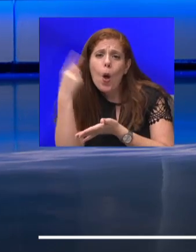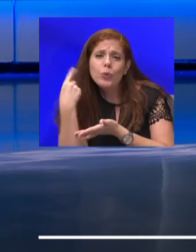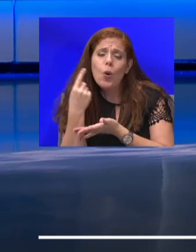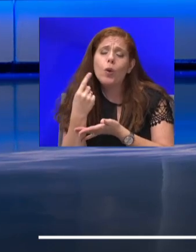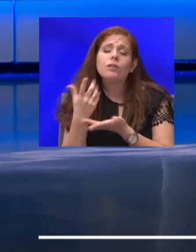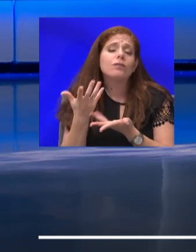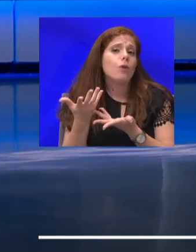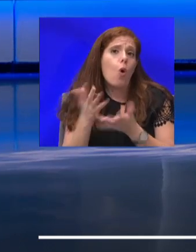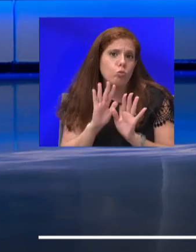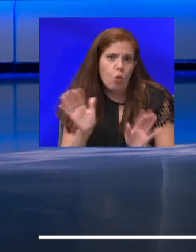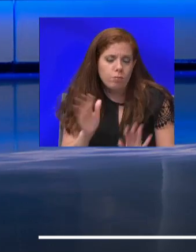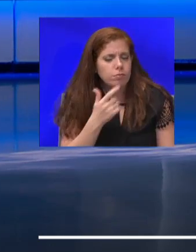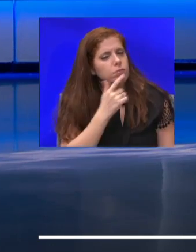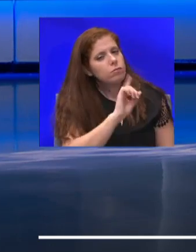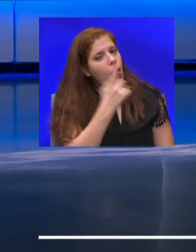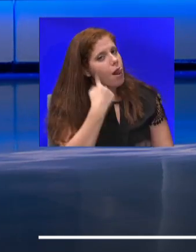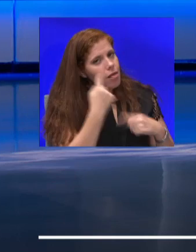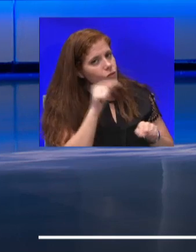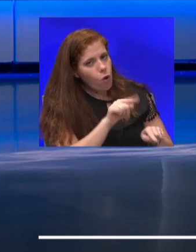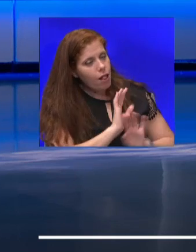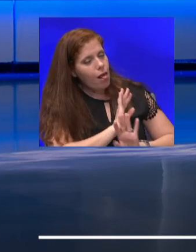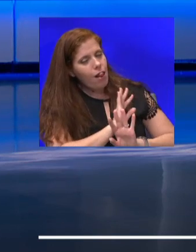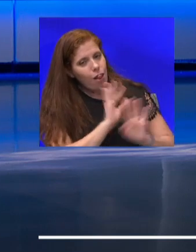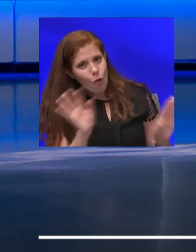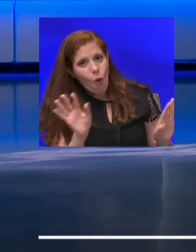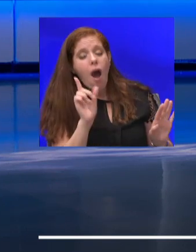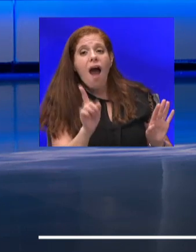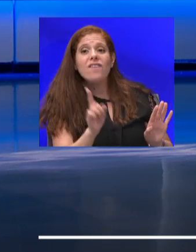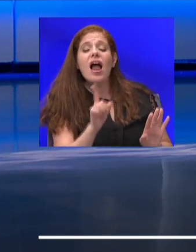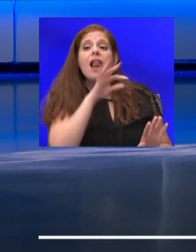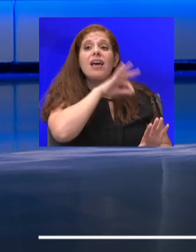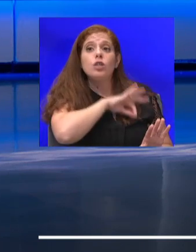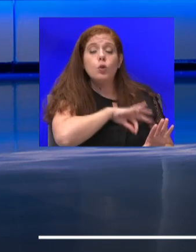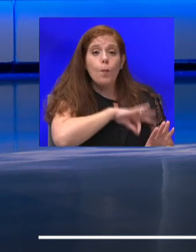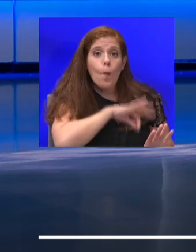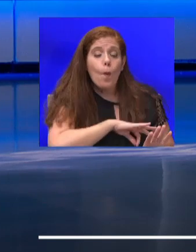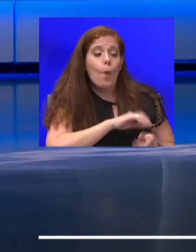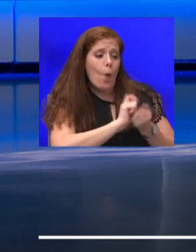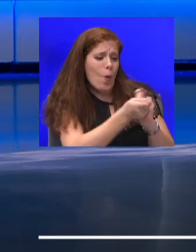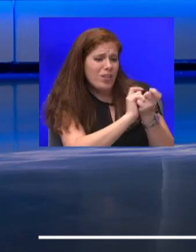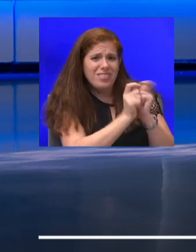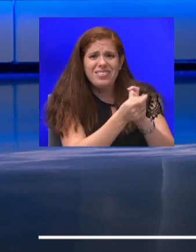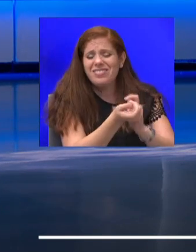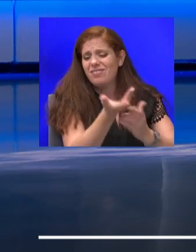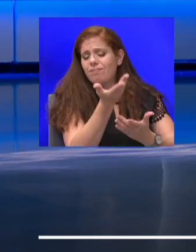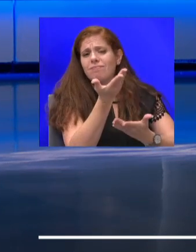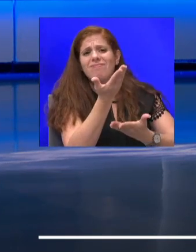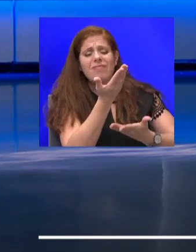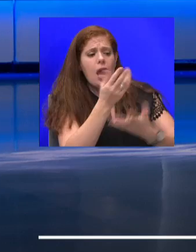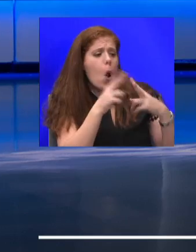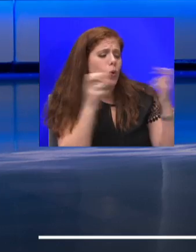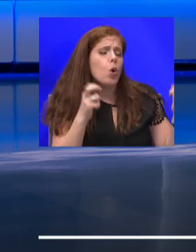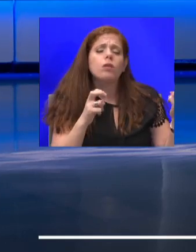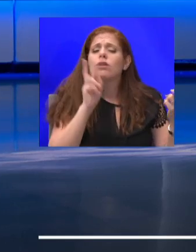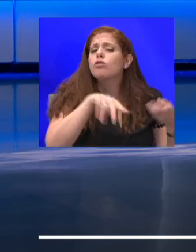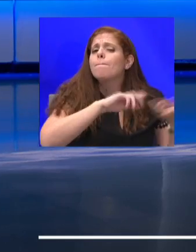לא. אבל תמורות אירוניות חלות בכל העולם, ותל אביב רבתי לא